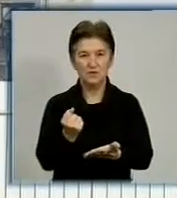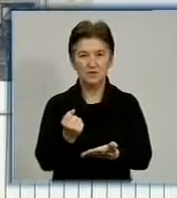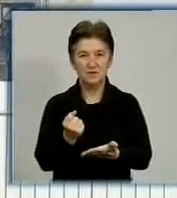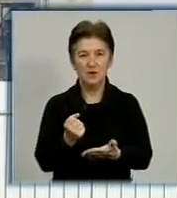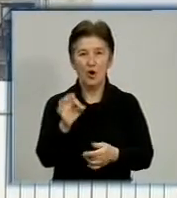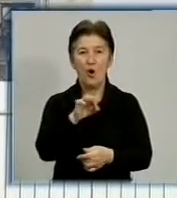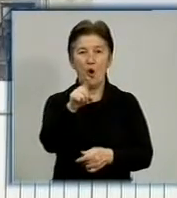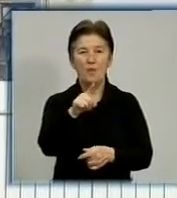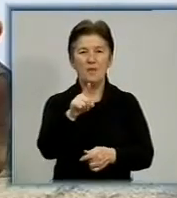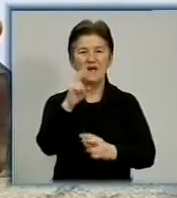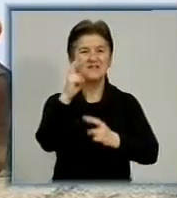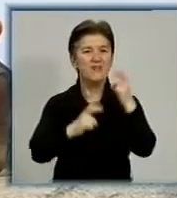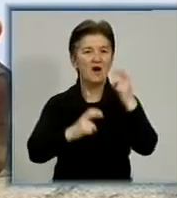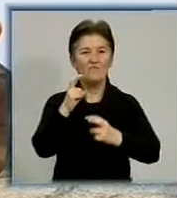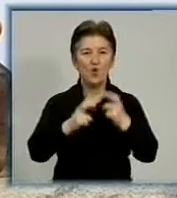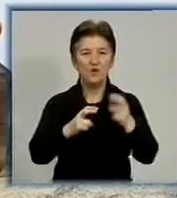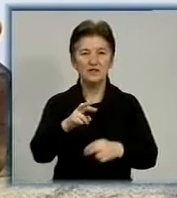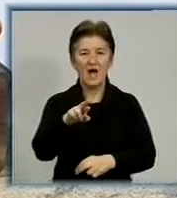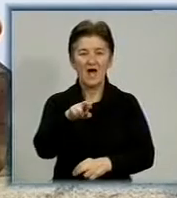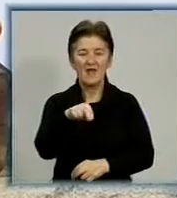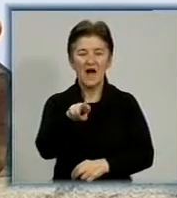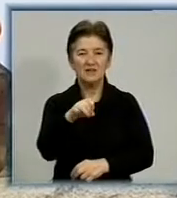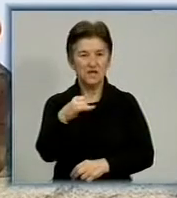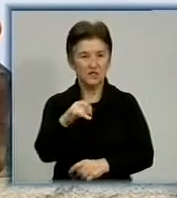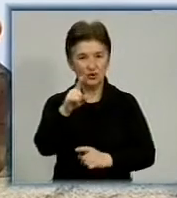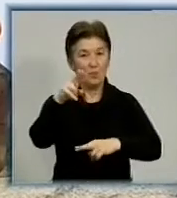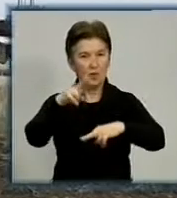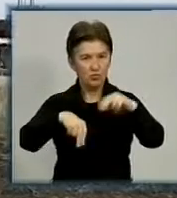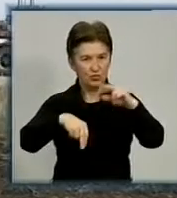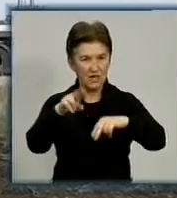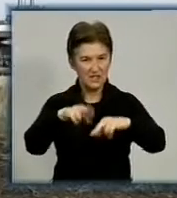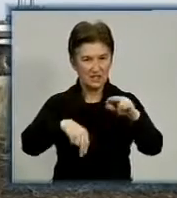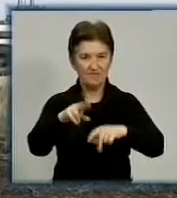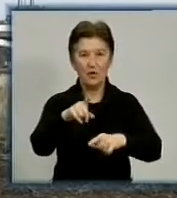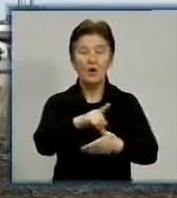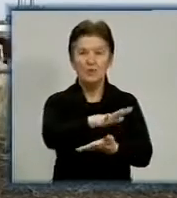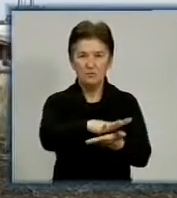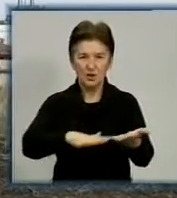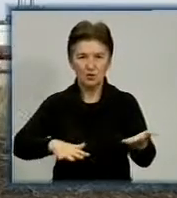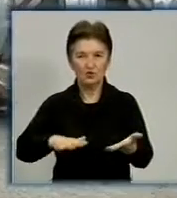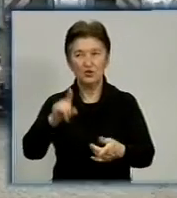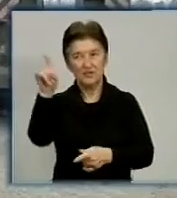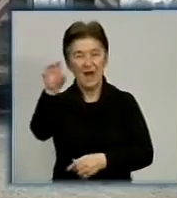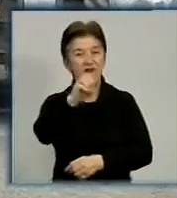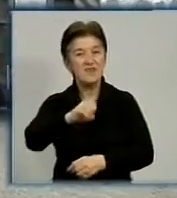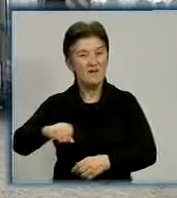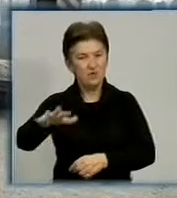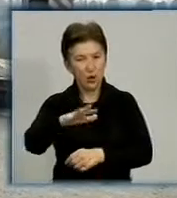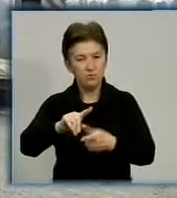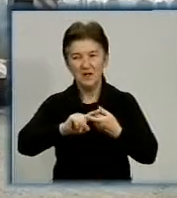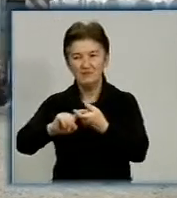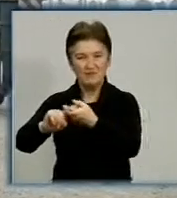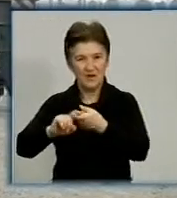ядерного заводу. За словами Олександра Петіка, аби будівництво продовжилось, нині шукатимуть нових партнерів з Європи. Проте, чи зводитимуть завод у